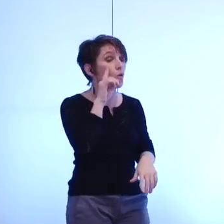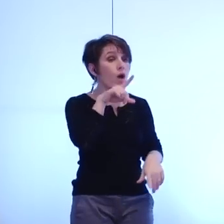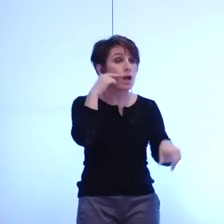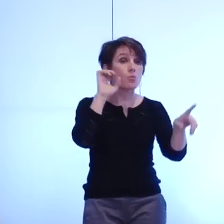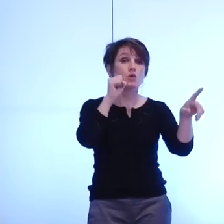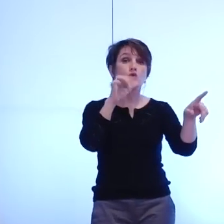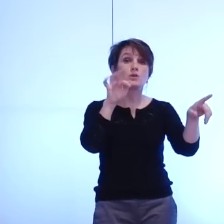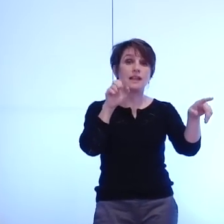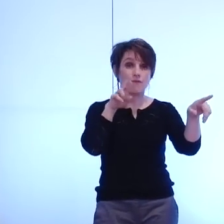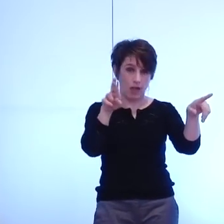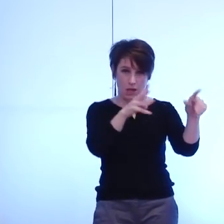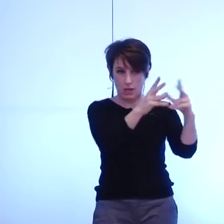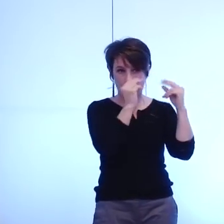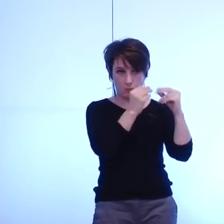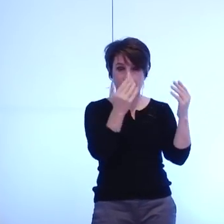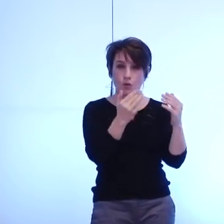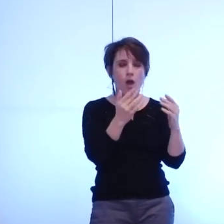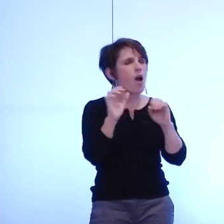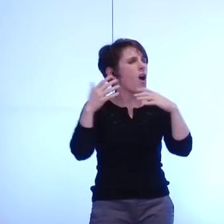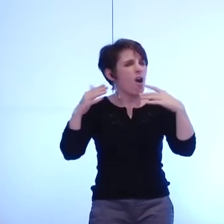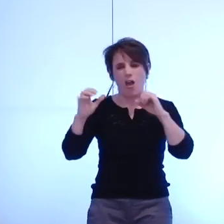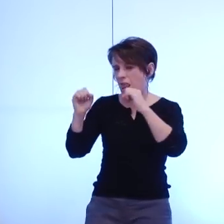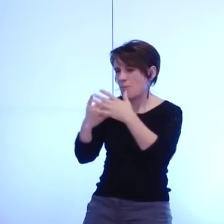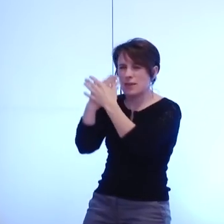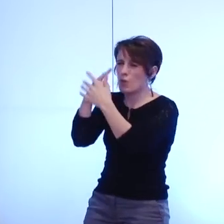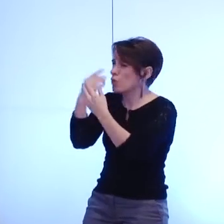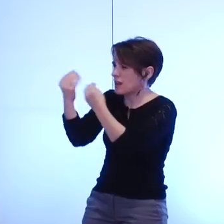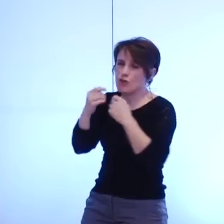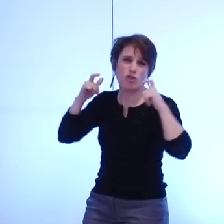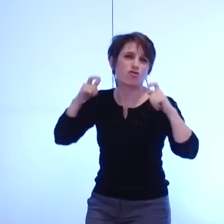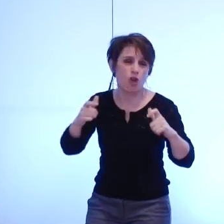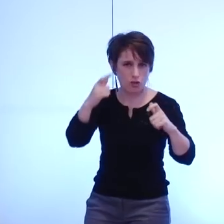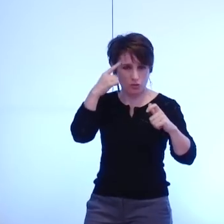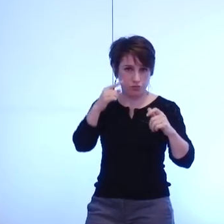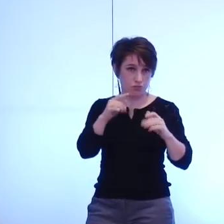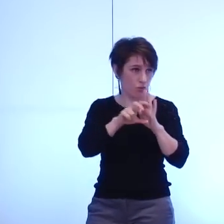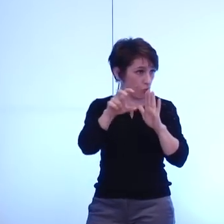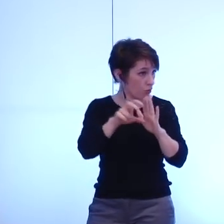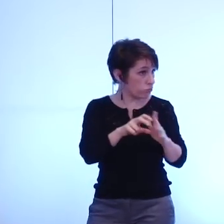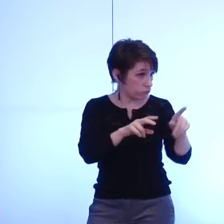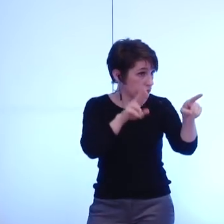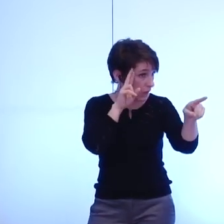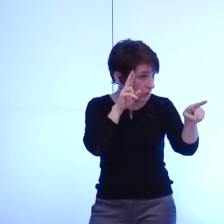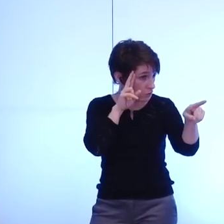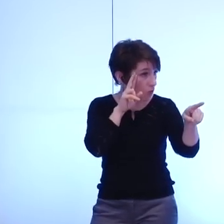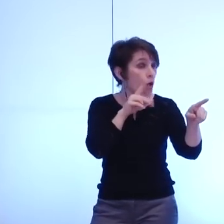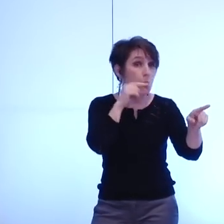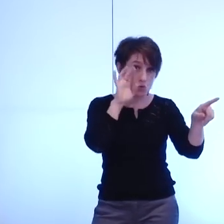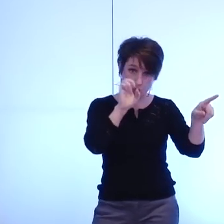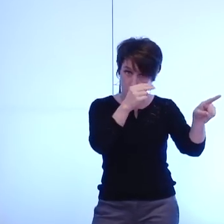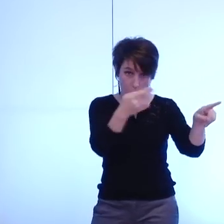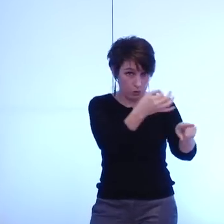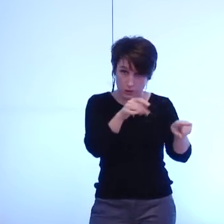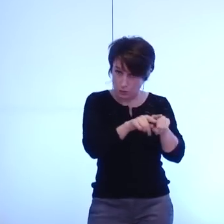que la métropole est une chance pour notre agglomération il a raison comme Paul Bron en revanche quand on entend